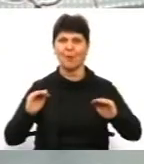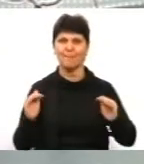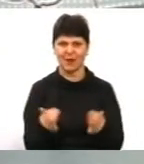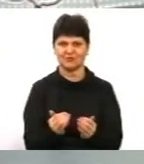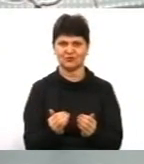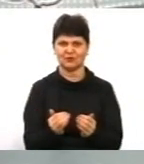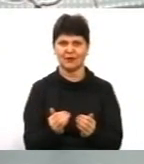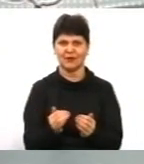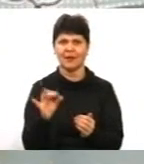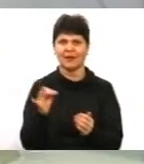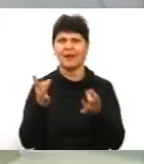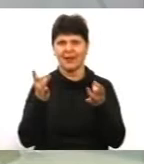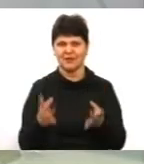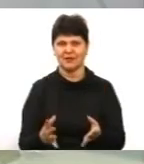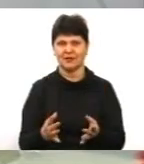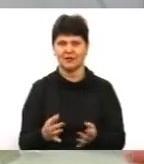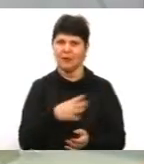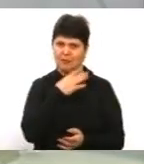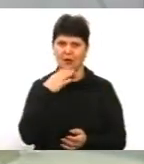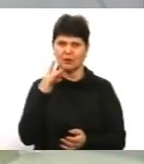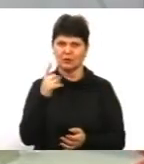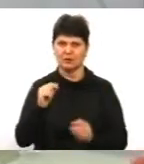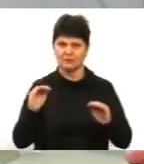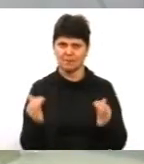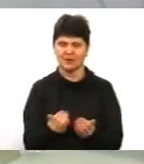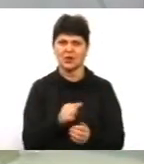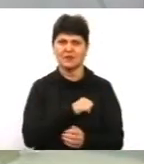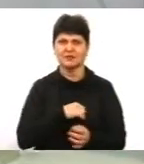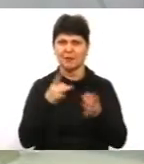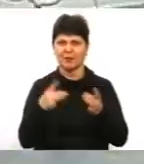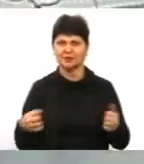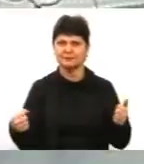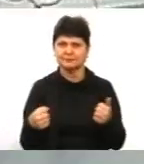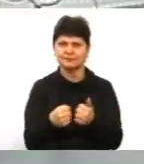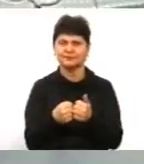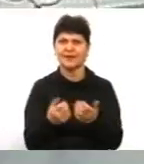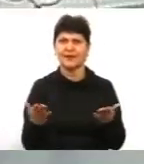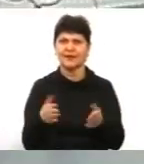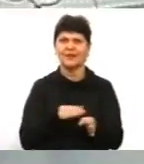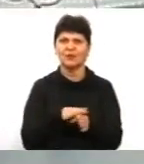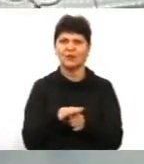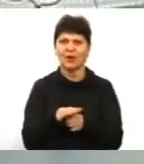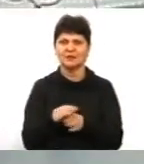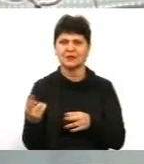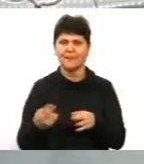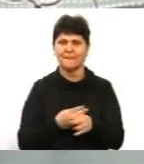самих елементарних зіткнень, які відбувалися без